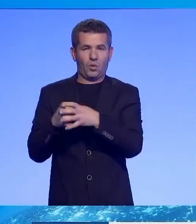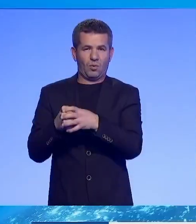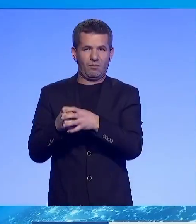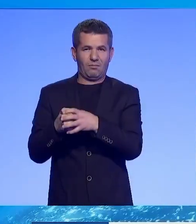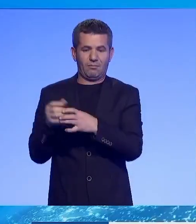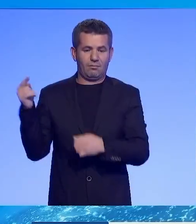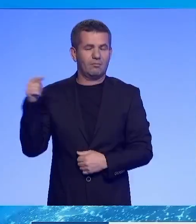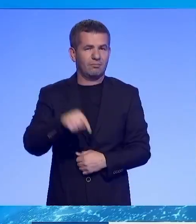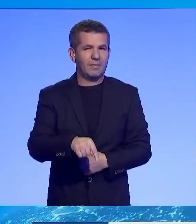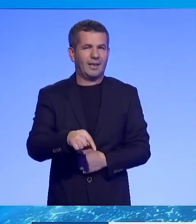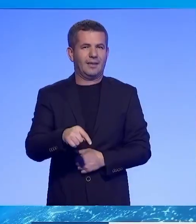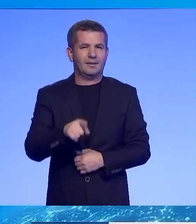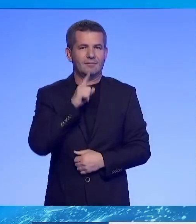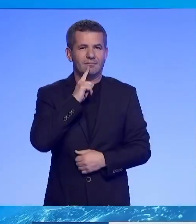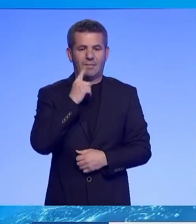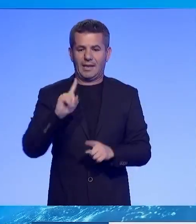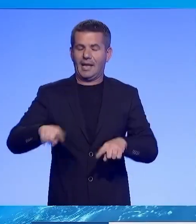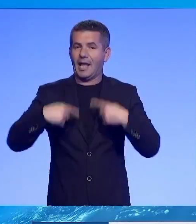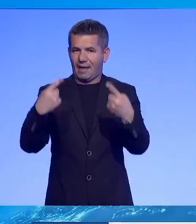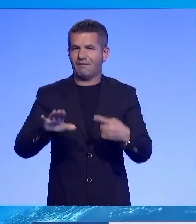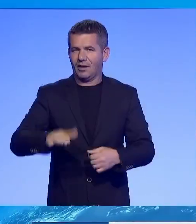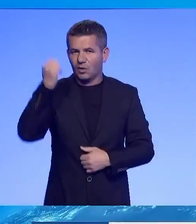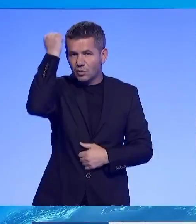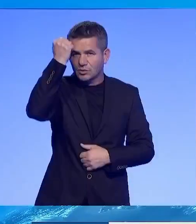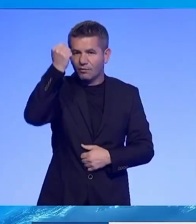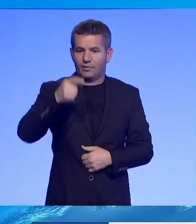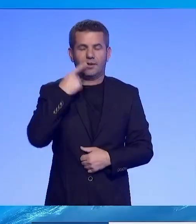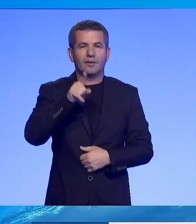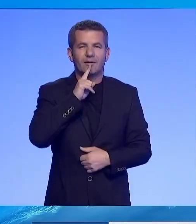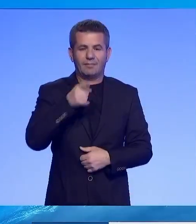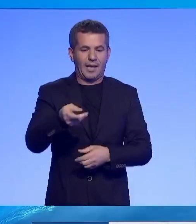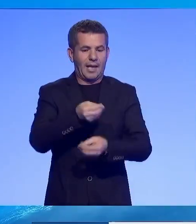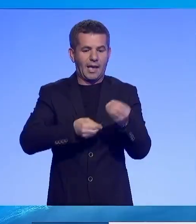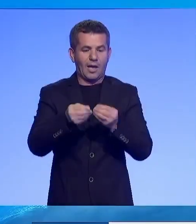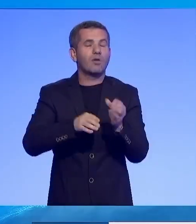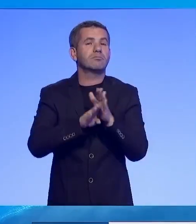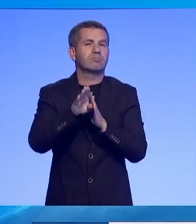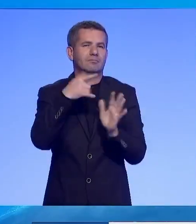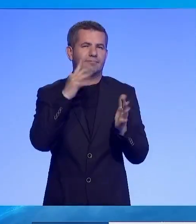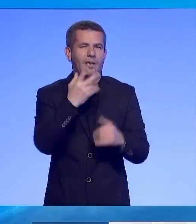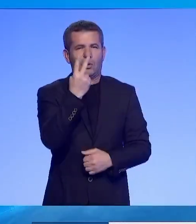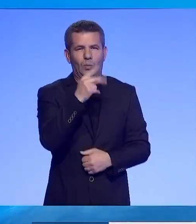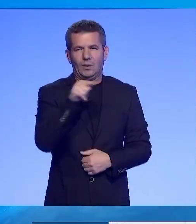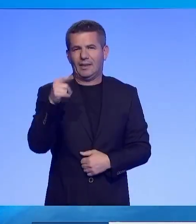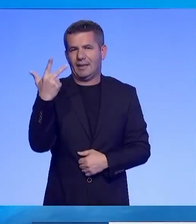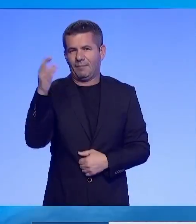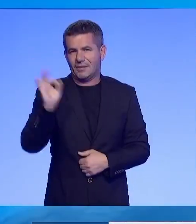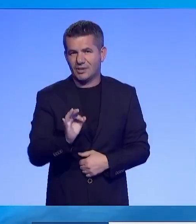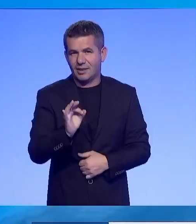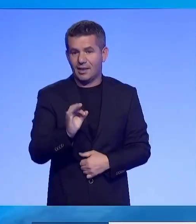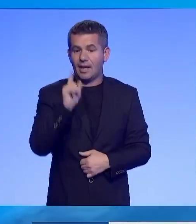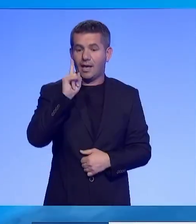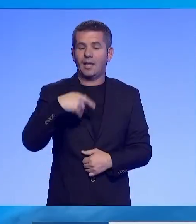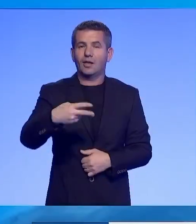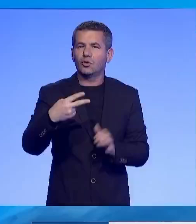Dibele, që ka qëndruar për rëdhë një javë në Kosovë, thëse rritja ekonomike do të jetë prej 2-3%, kurse për